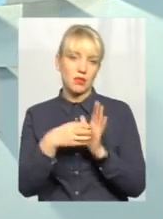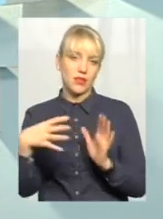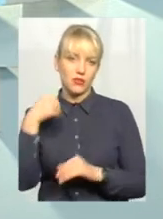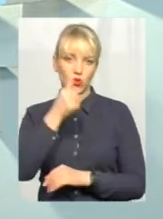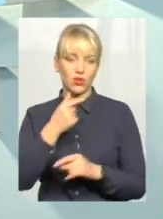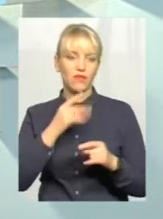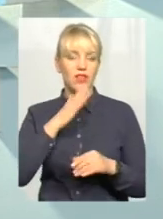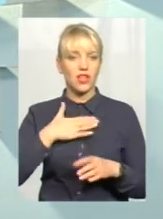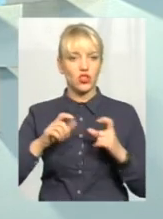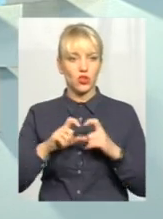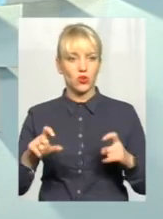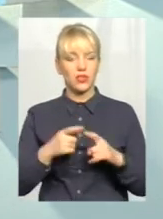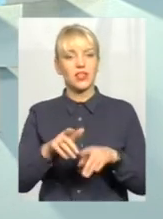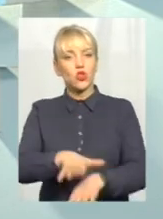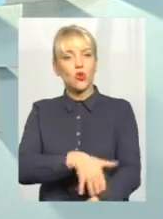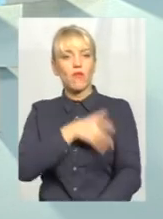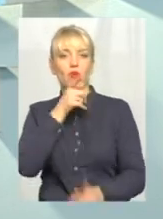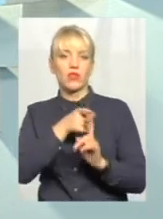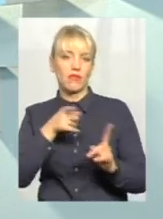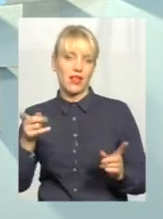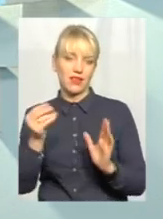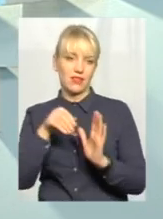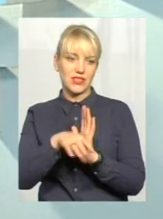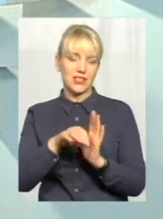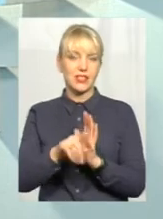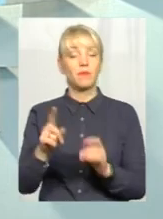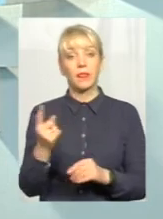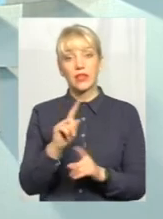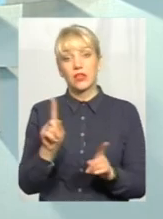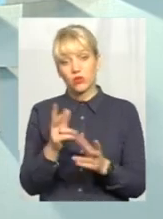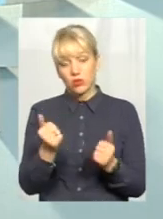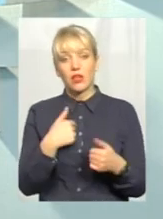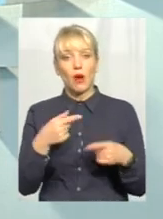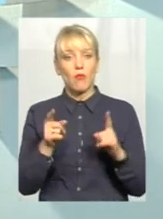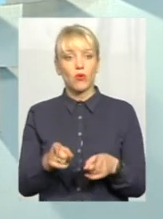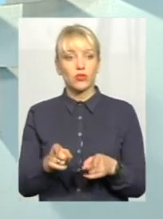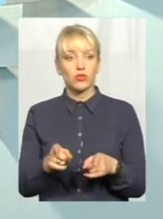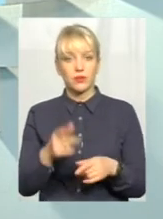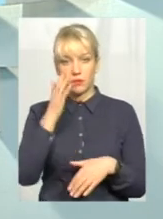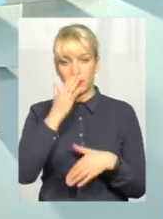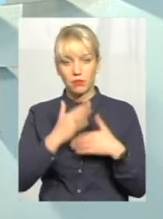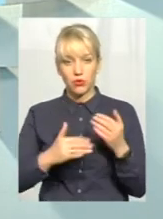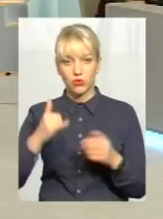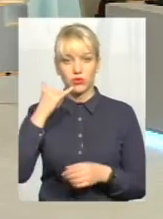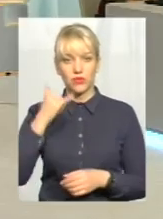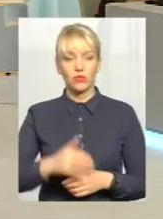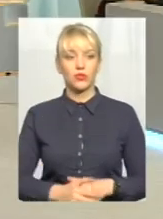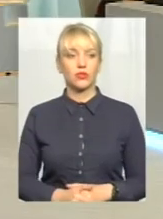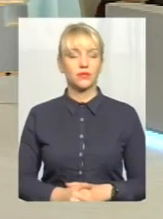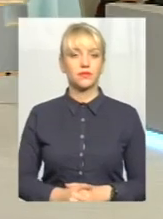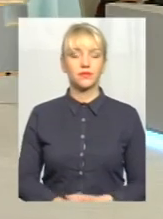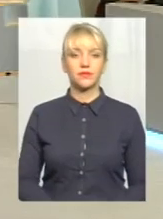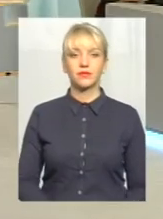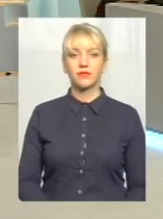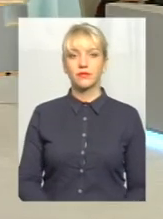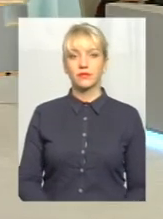цій школі. Це довготривала інвестиція. Єдине, що так, я погоджуюсь. Я перепрошую, дзвіночок є? Слухаємо вас